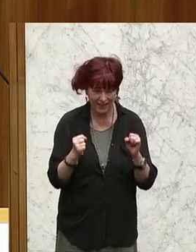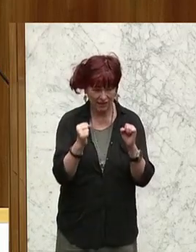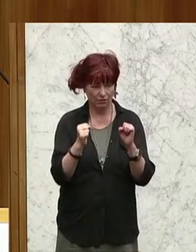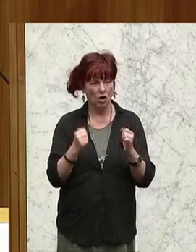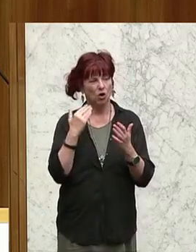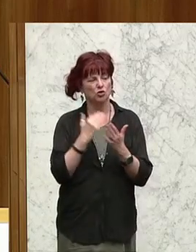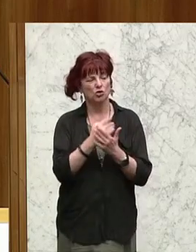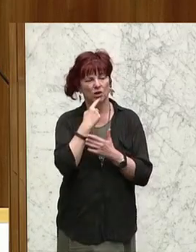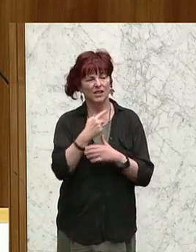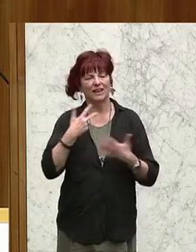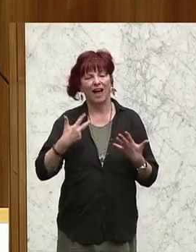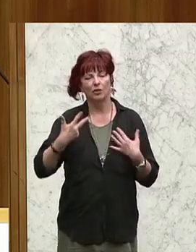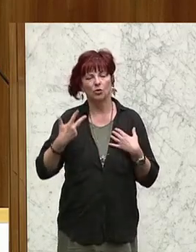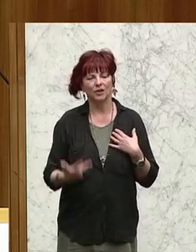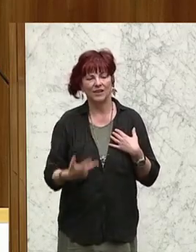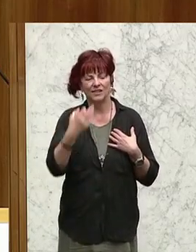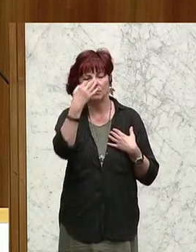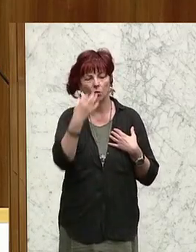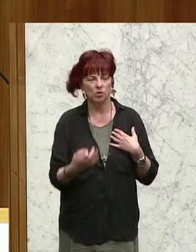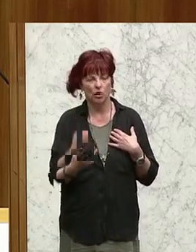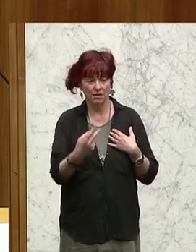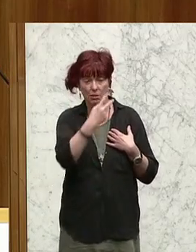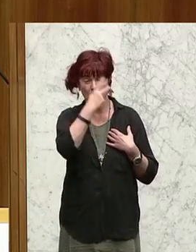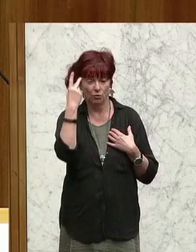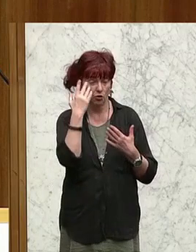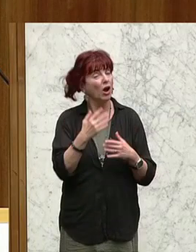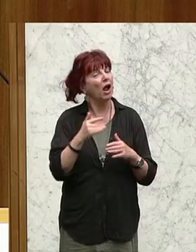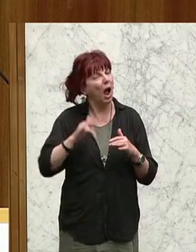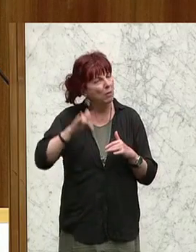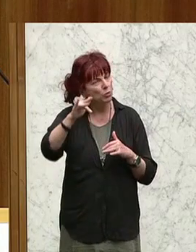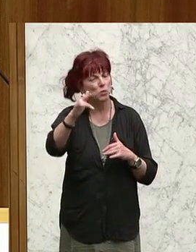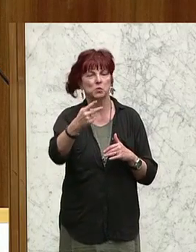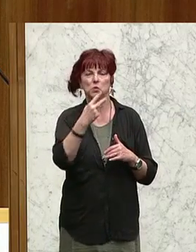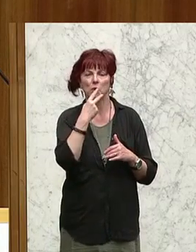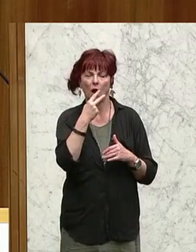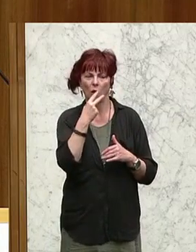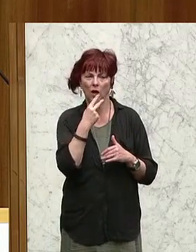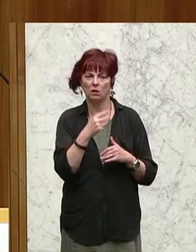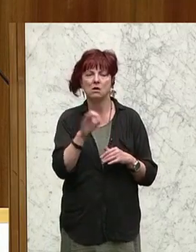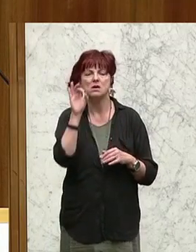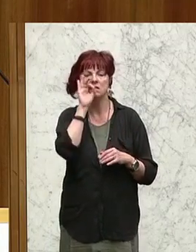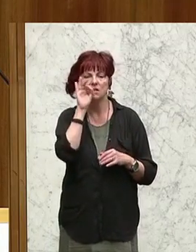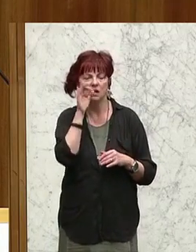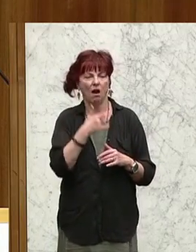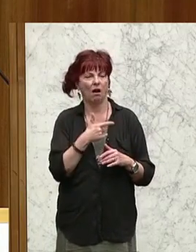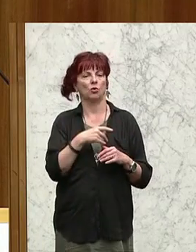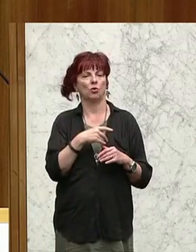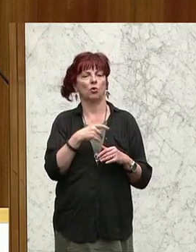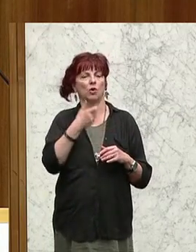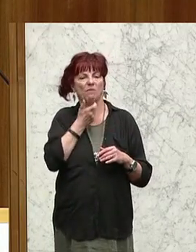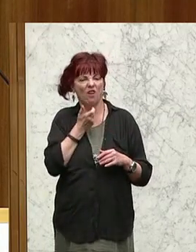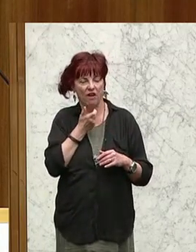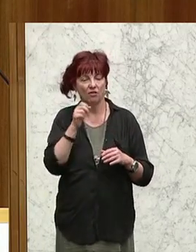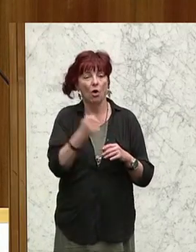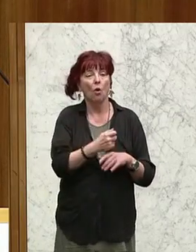38 Prozent der Bevölkerung raucht zumindest gelegentlich, ob Zigarren, Pfeife oder Zigaretten. Aber dieser Anteil der Österreicher